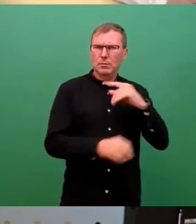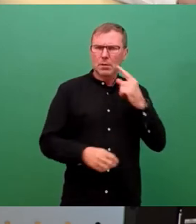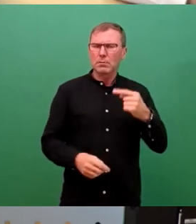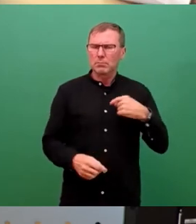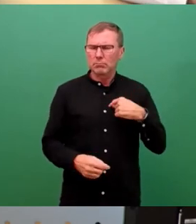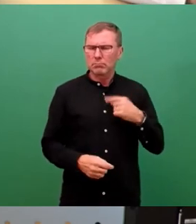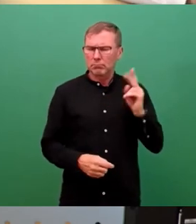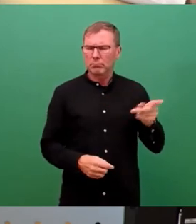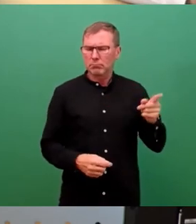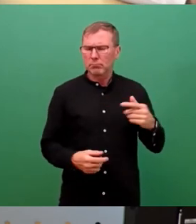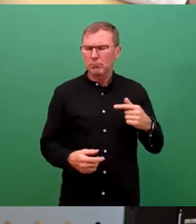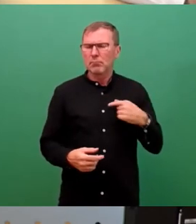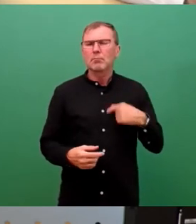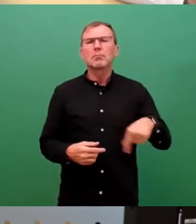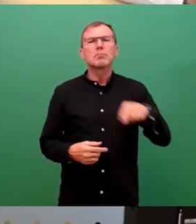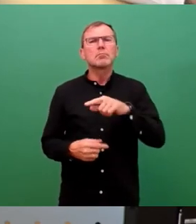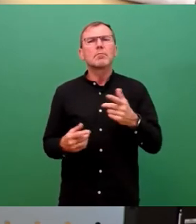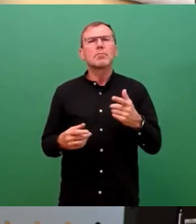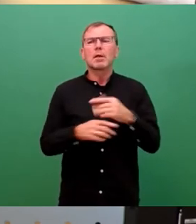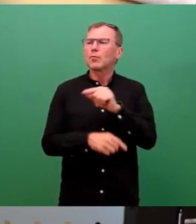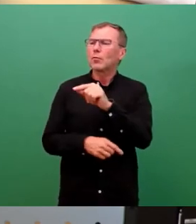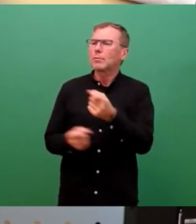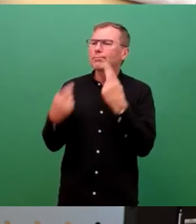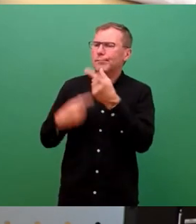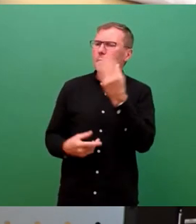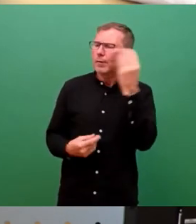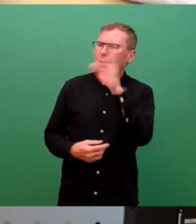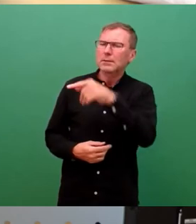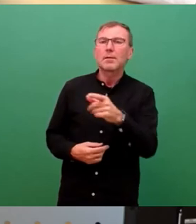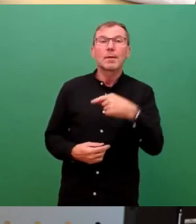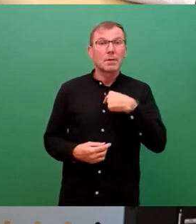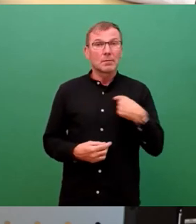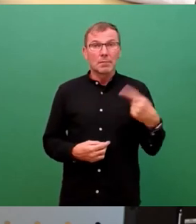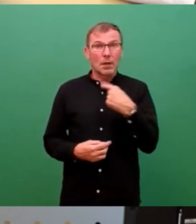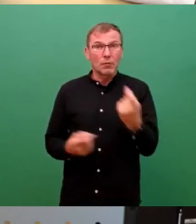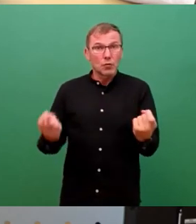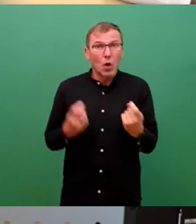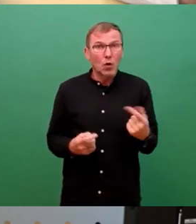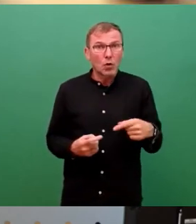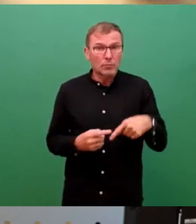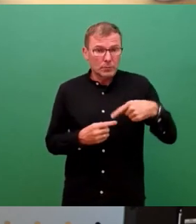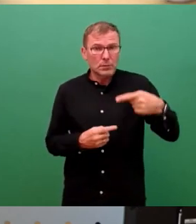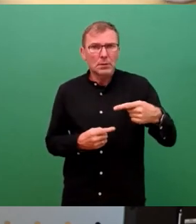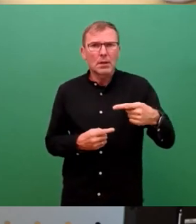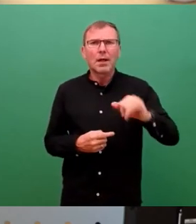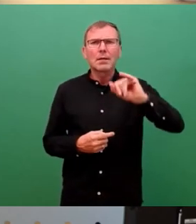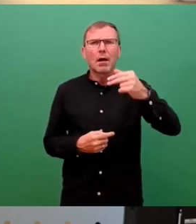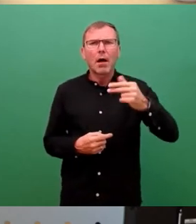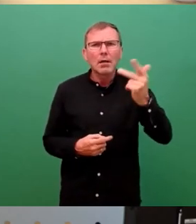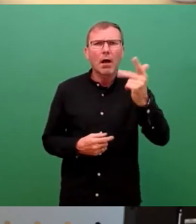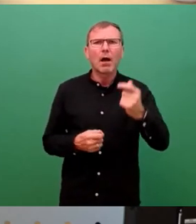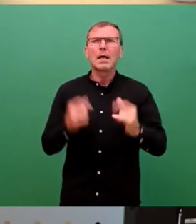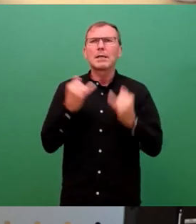bislang so hier untergeht, insbesondere bei den Grünen. Was hier auf uns zukommt. IHK, Industrieverbände,